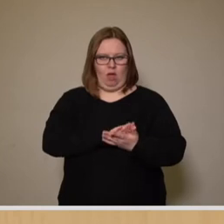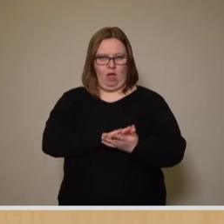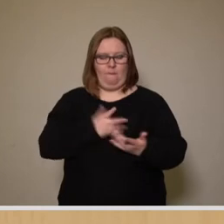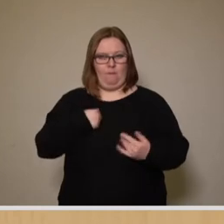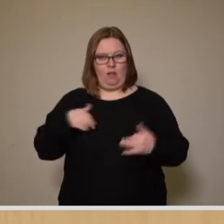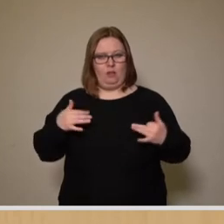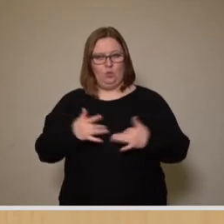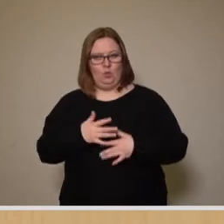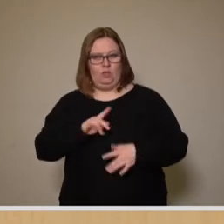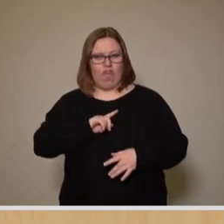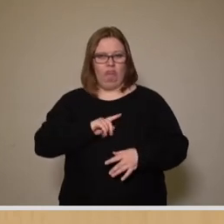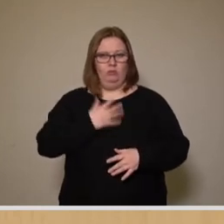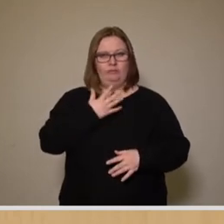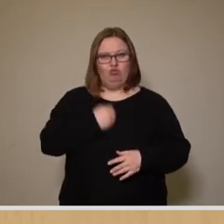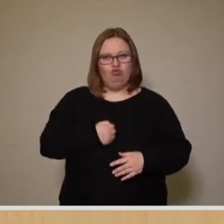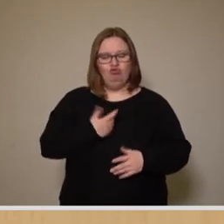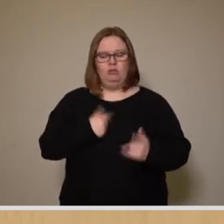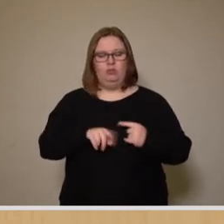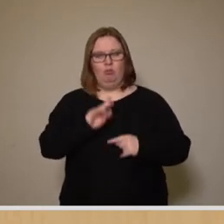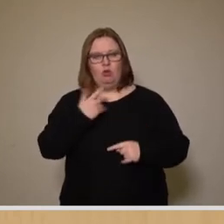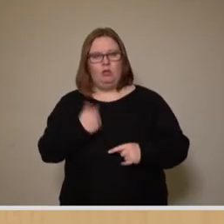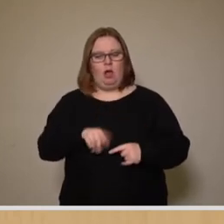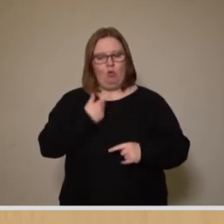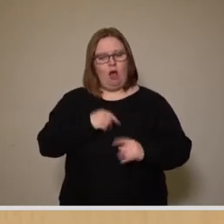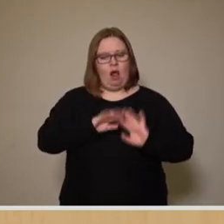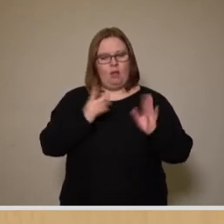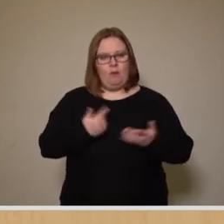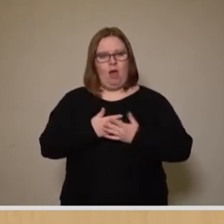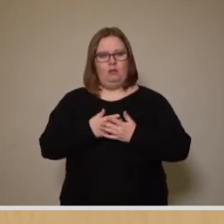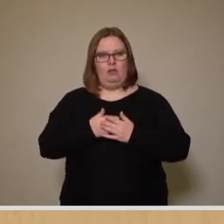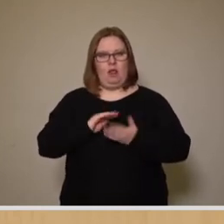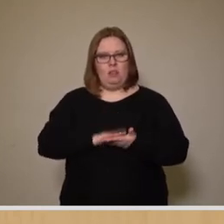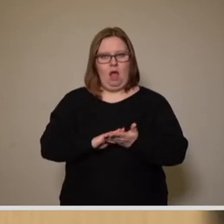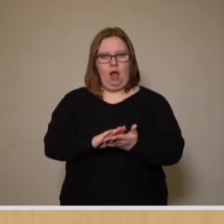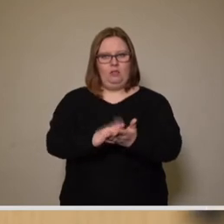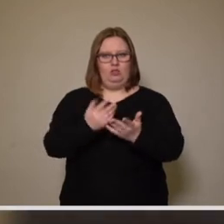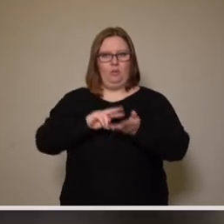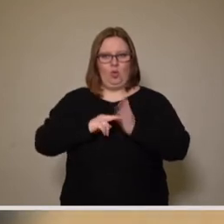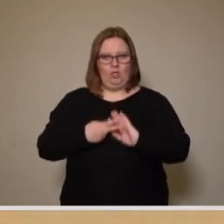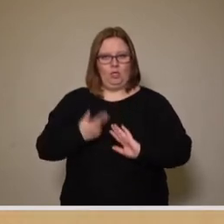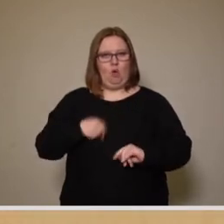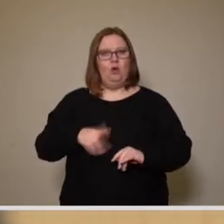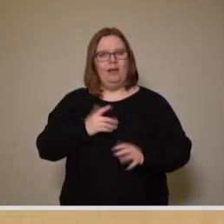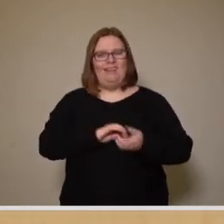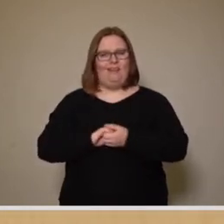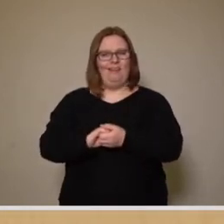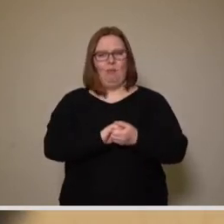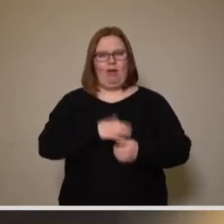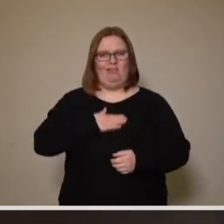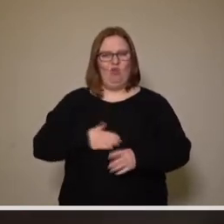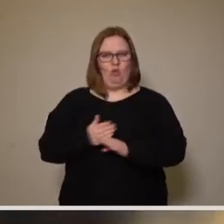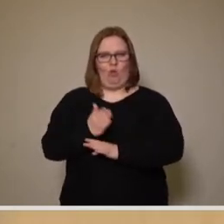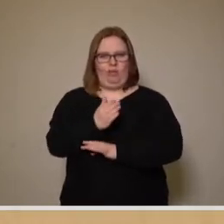Grüne streben wir eine nachhaltige Bodenpolitik an, gekoppelt mit einer gemeinwohlorientierten Stadtplanung.